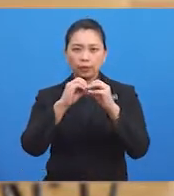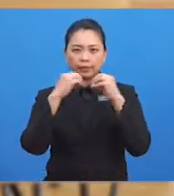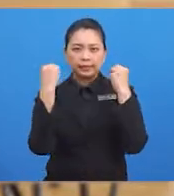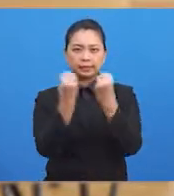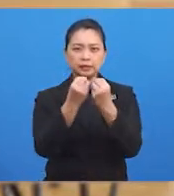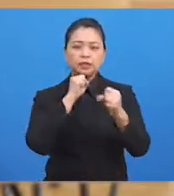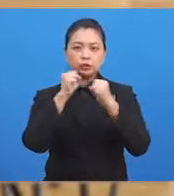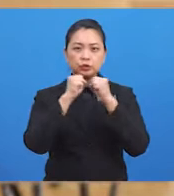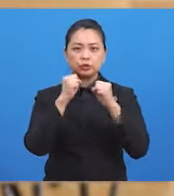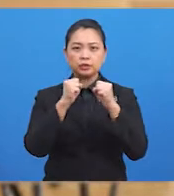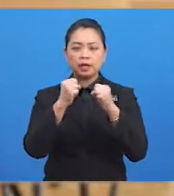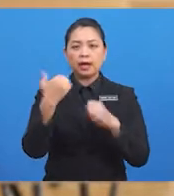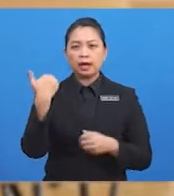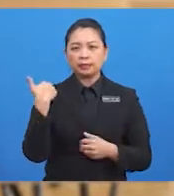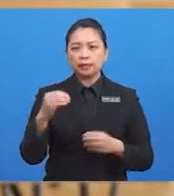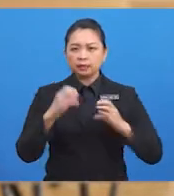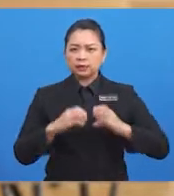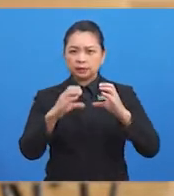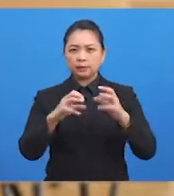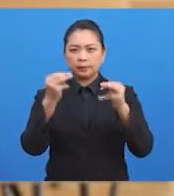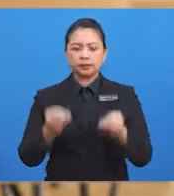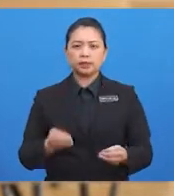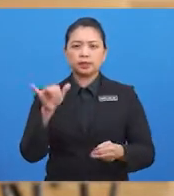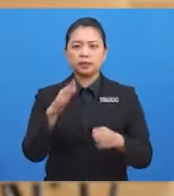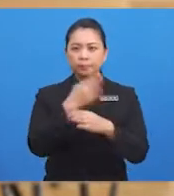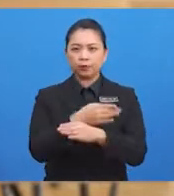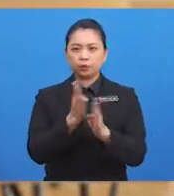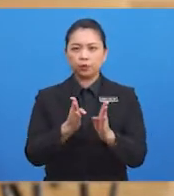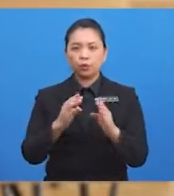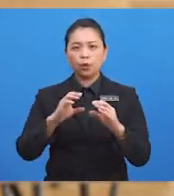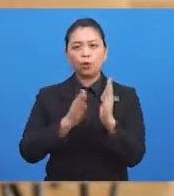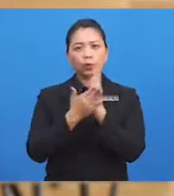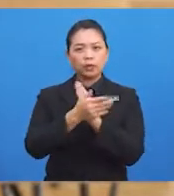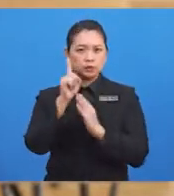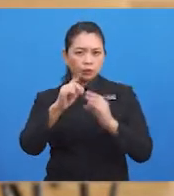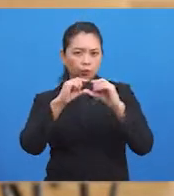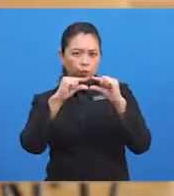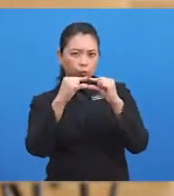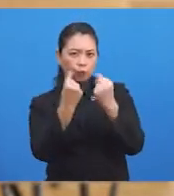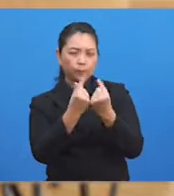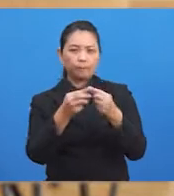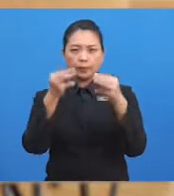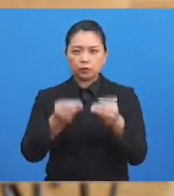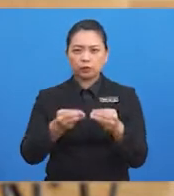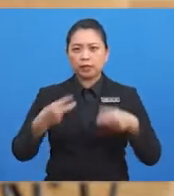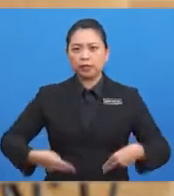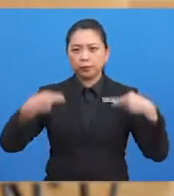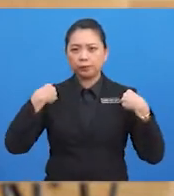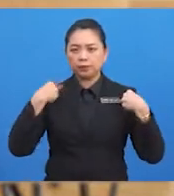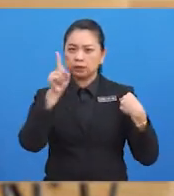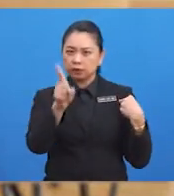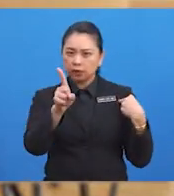masyarakat yang dipentuk oleh sekumpulan manusia yang hidup di sebuah pertempatan yang sama